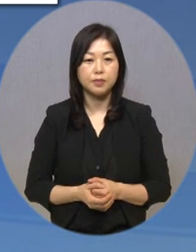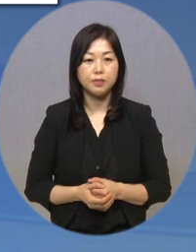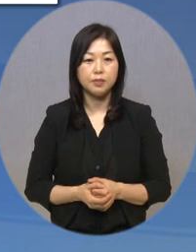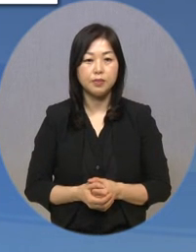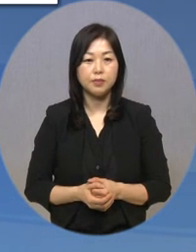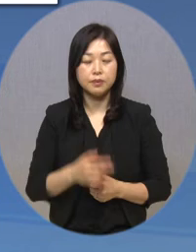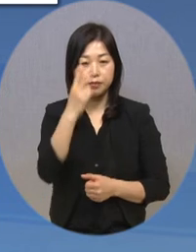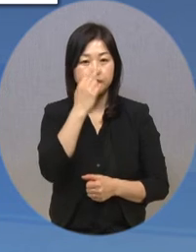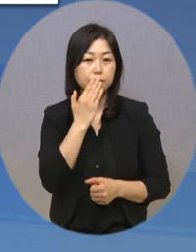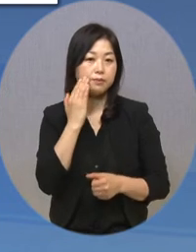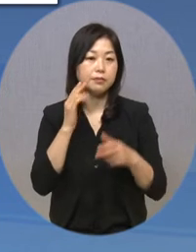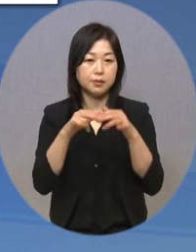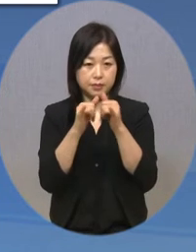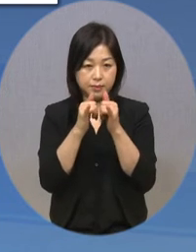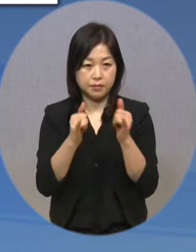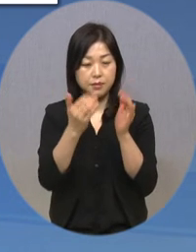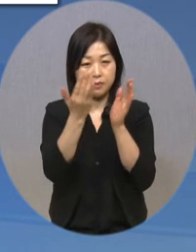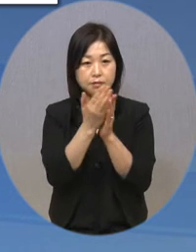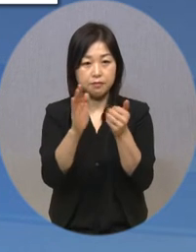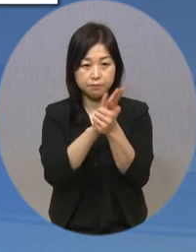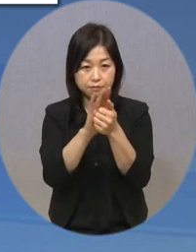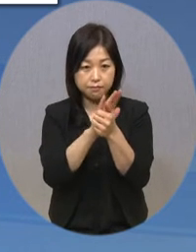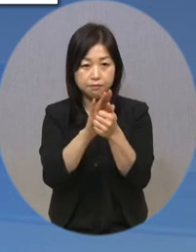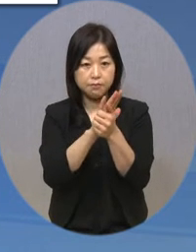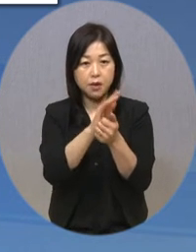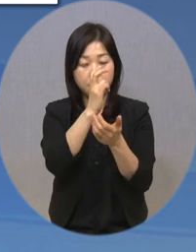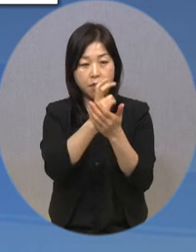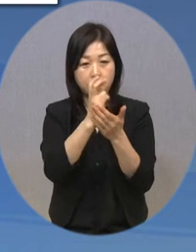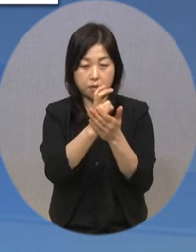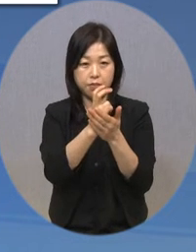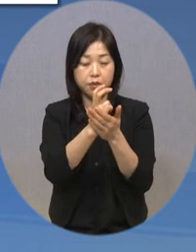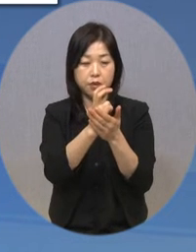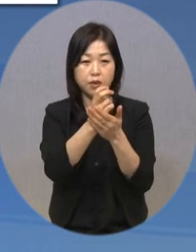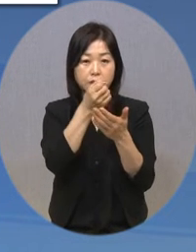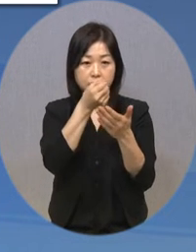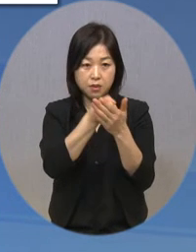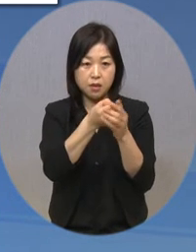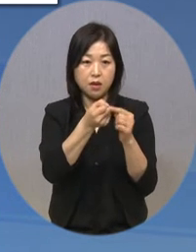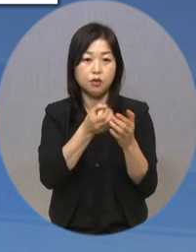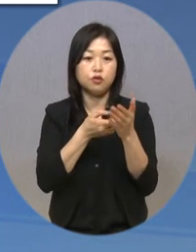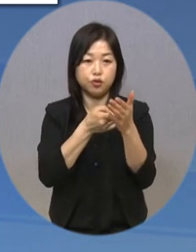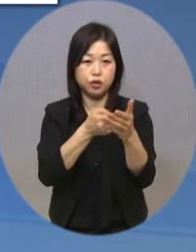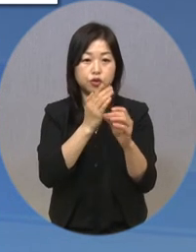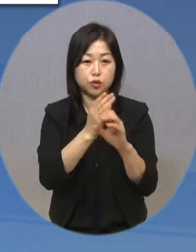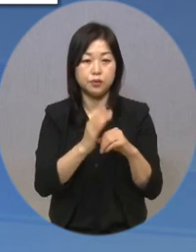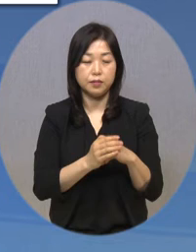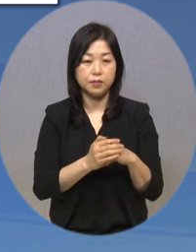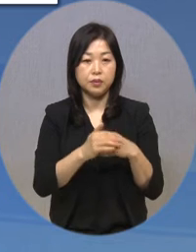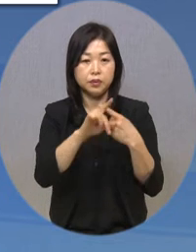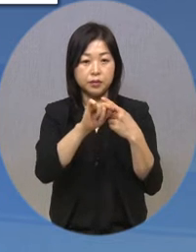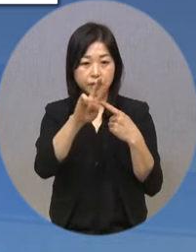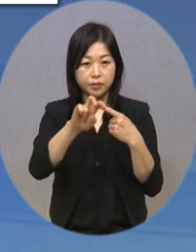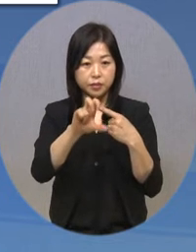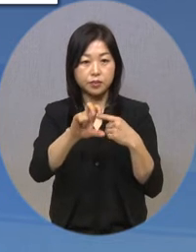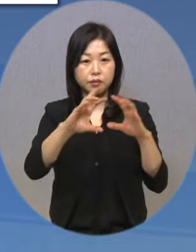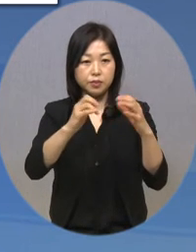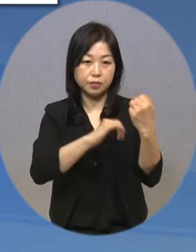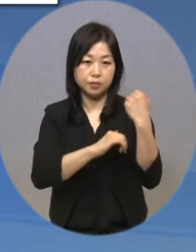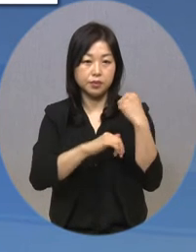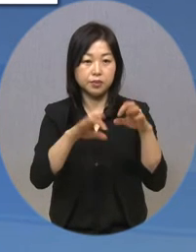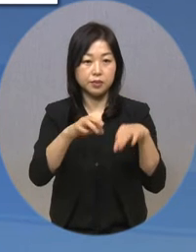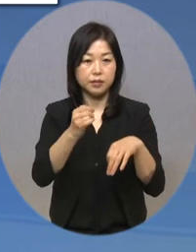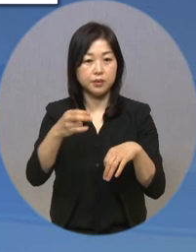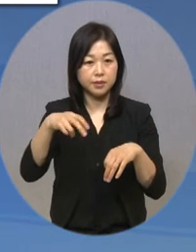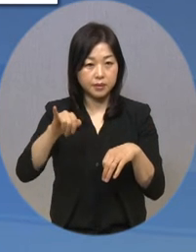시청각 장애인을 위한 맞춤형 서비스를 제공하는 법률안 재정이 추진됩니다. 지난달 25일 국민의힘 김혜지